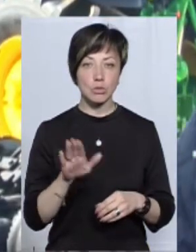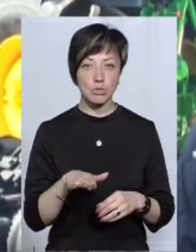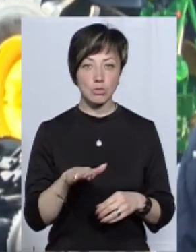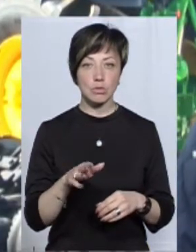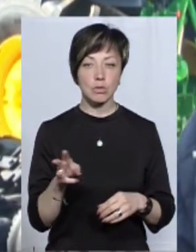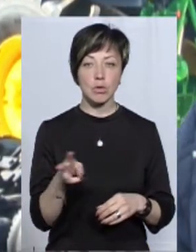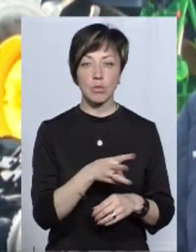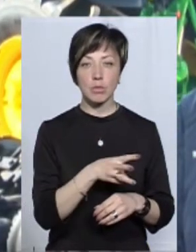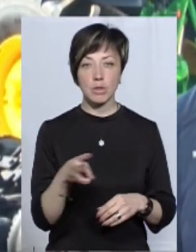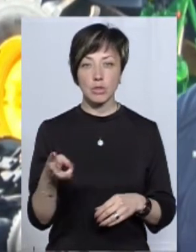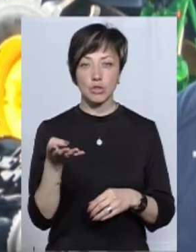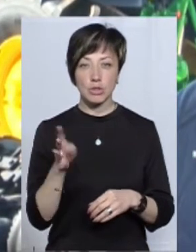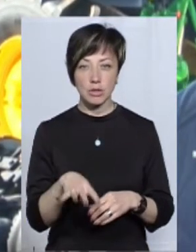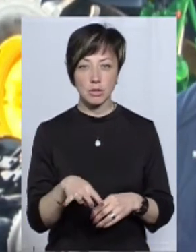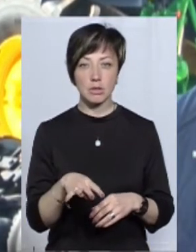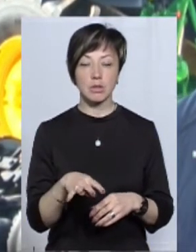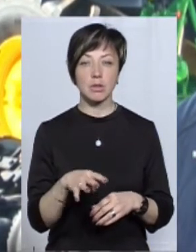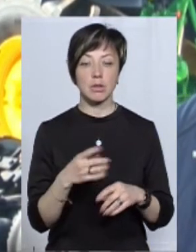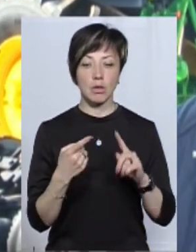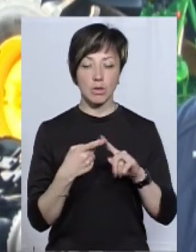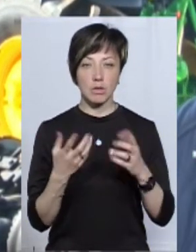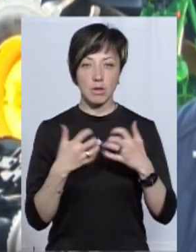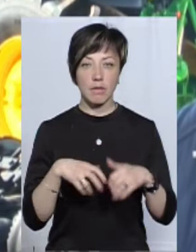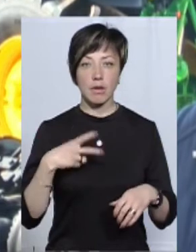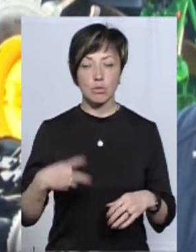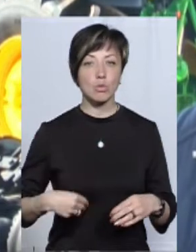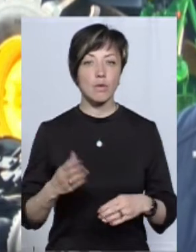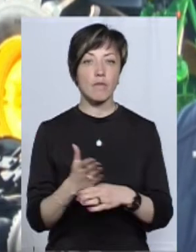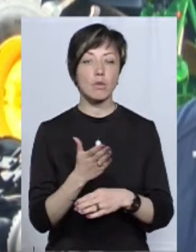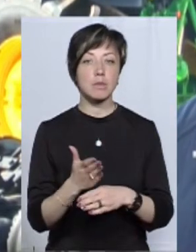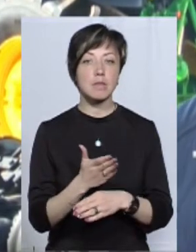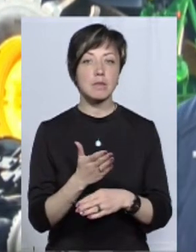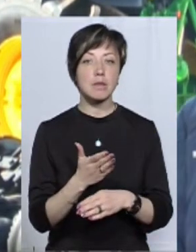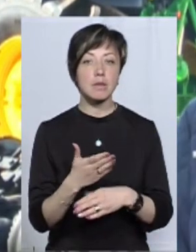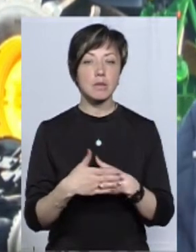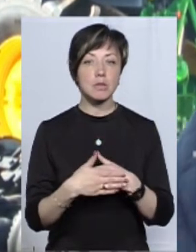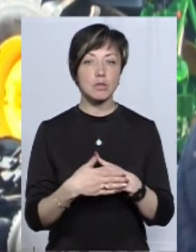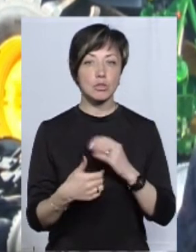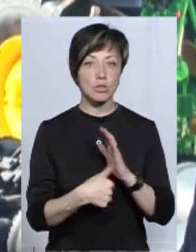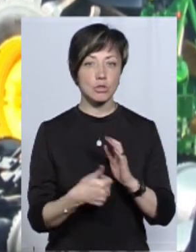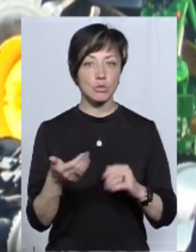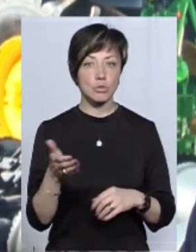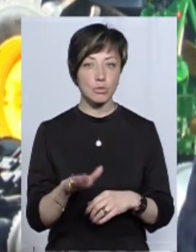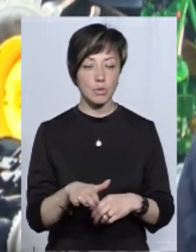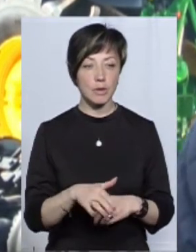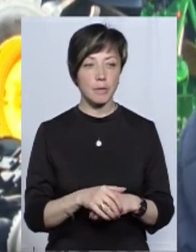оприскові 4 штуки, маніту французького виробництва, то вони десь пройшло 6 штук.